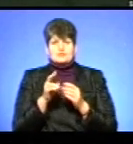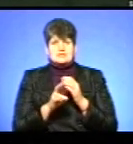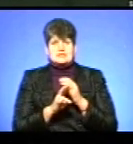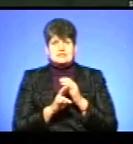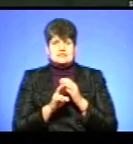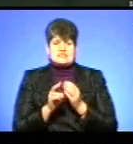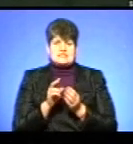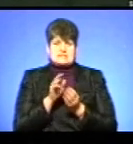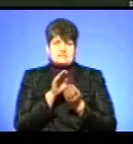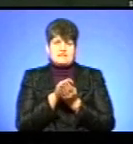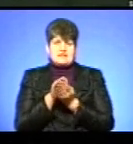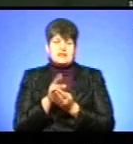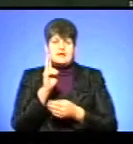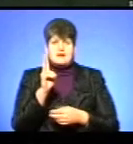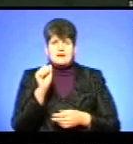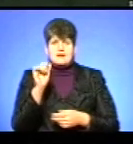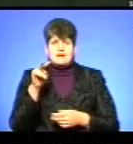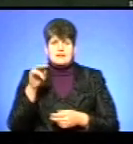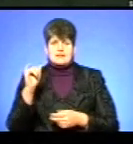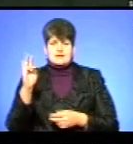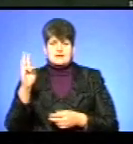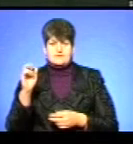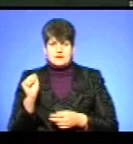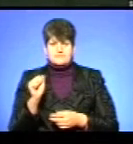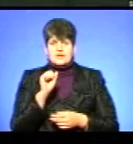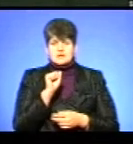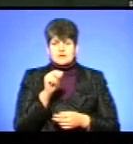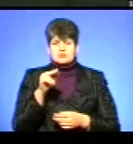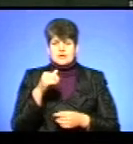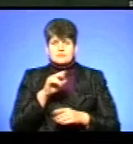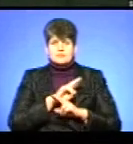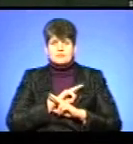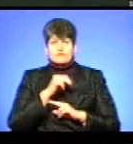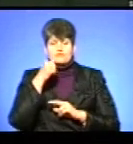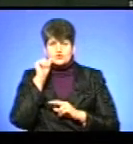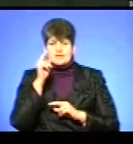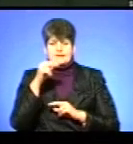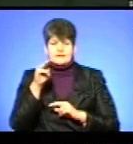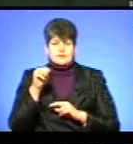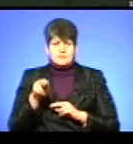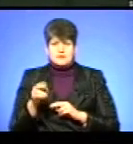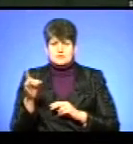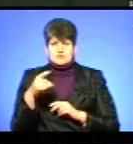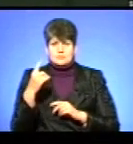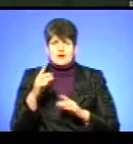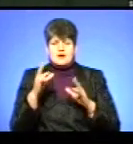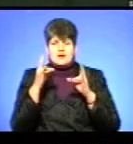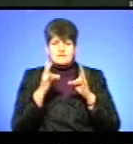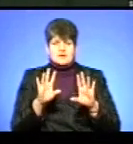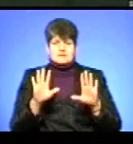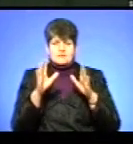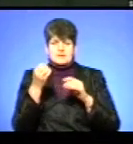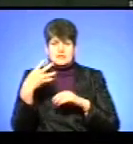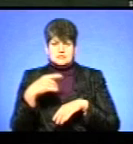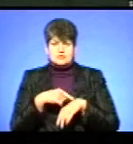Олексій Ковальчук, міський голова Кременця. Зазначу, Андрій Пушкар загинув вчора у ДТП на Рівненщині. Аварія сталася о 15-й